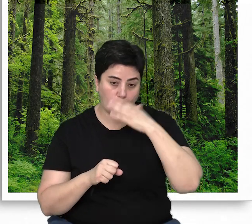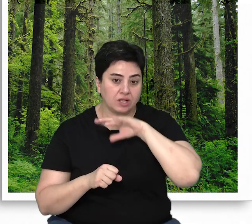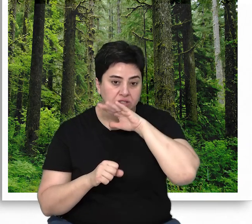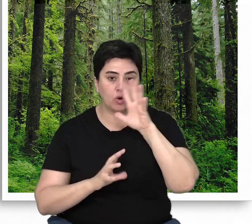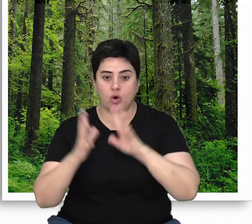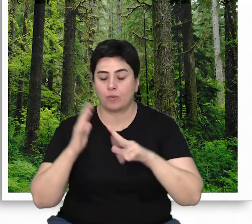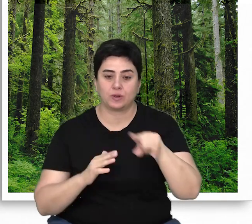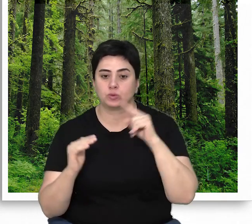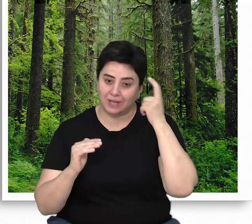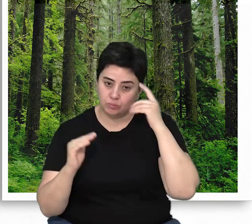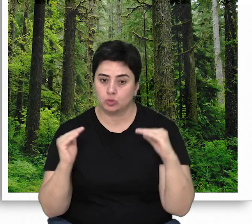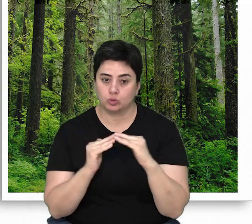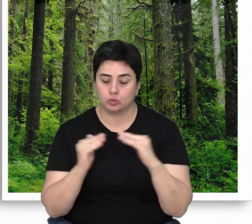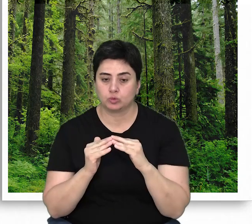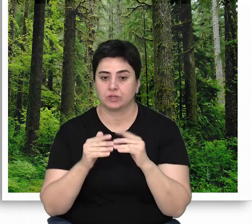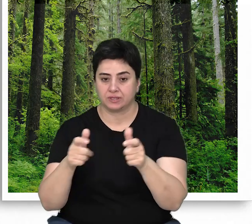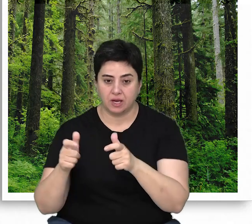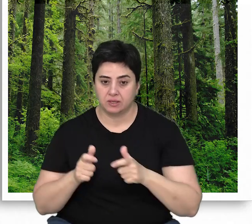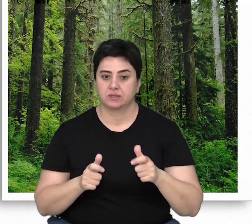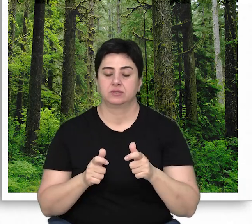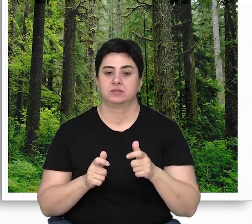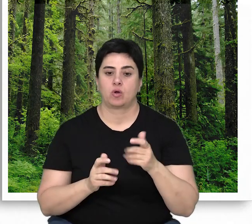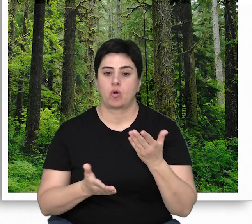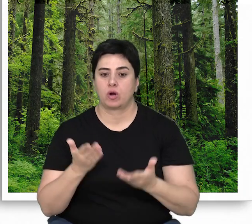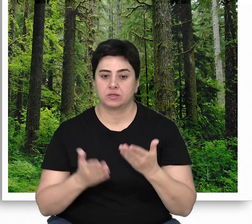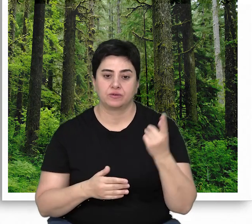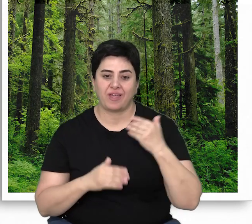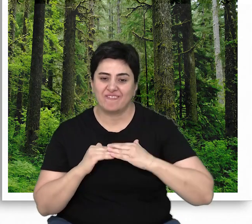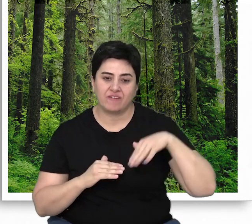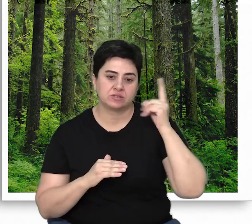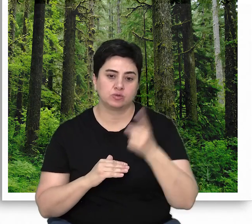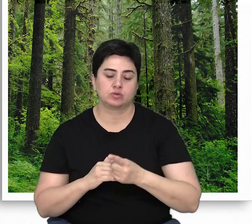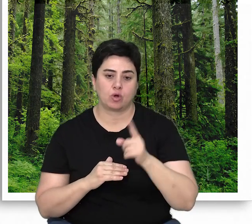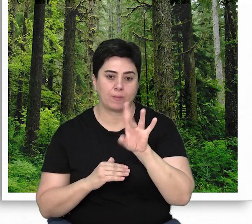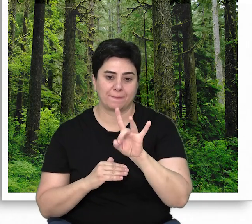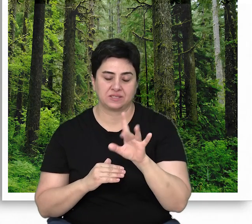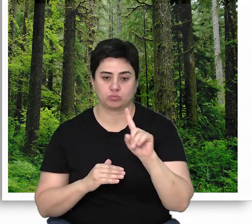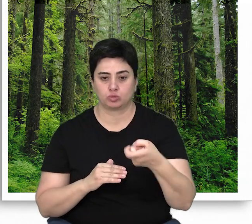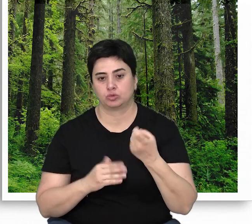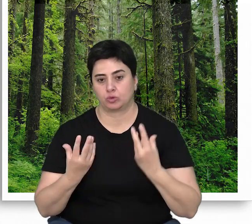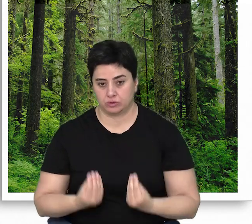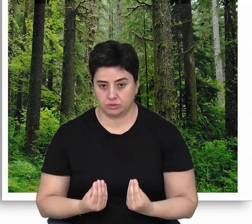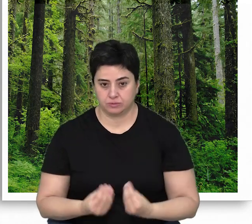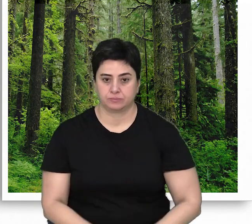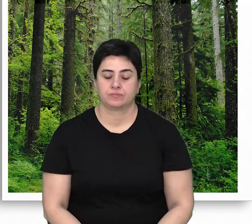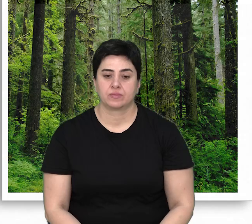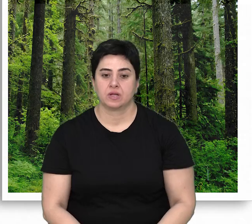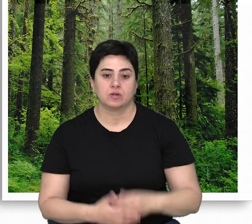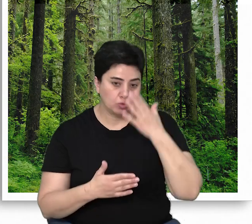doğal yaşlı orman tanımına uygun özelliklere sahip alanların oranı en fazla %15 olarak tespit edilir.